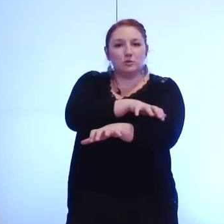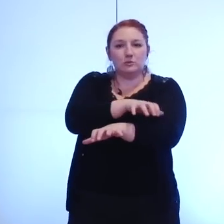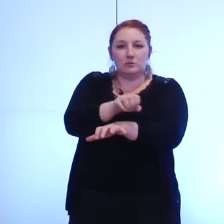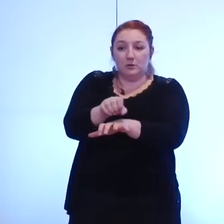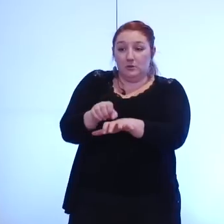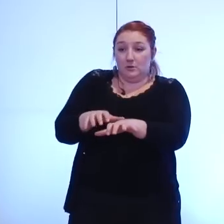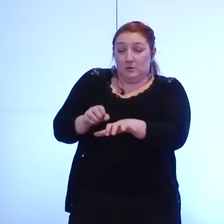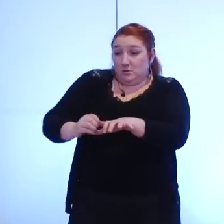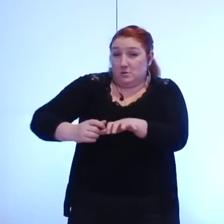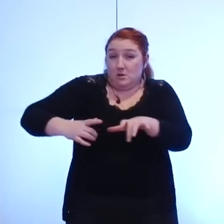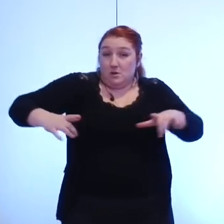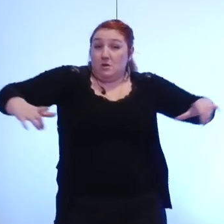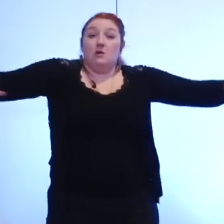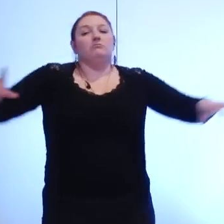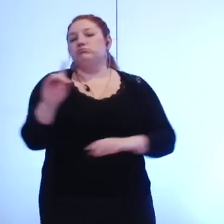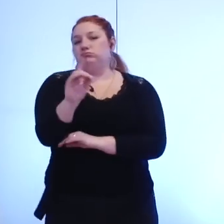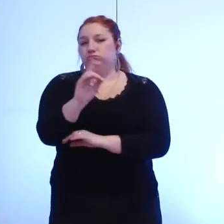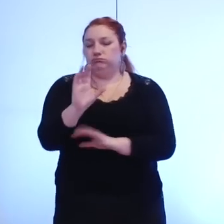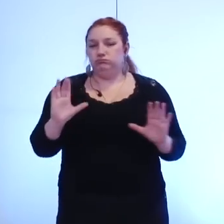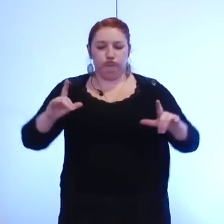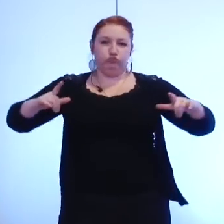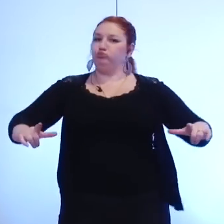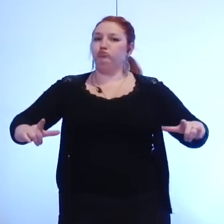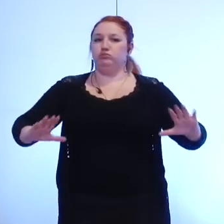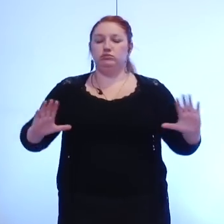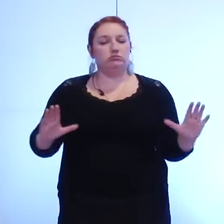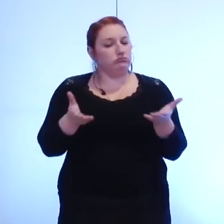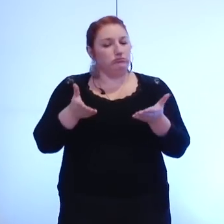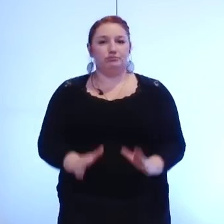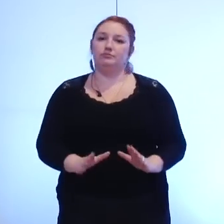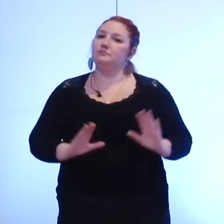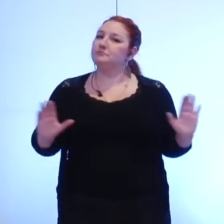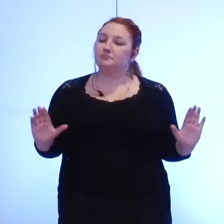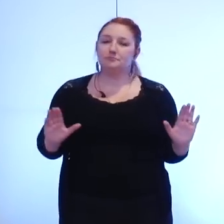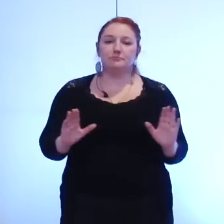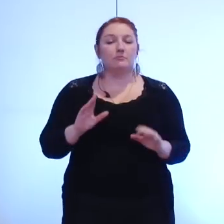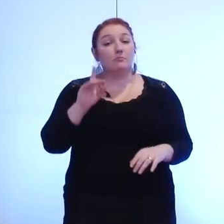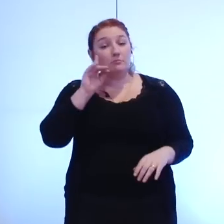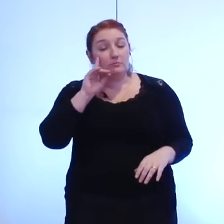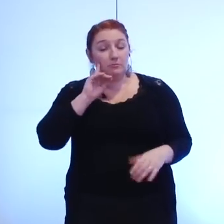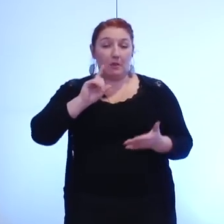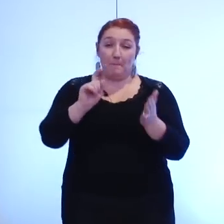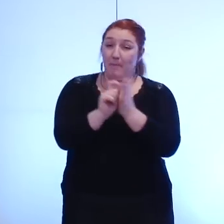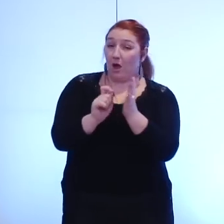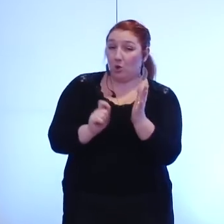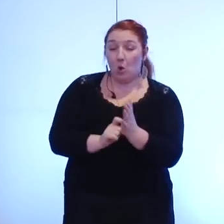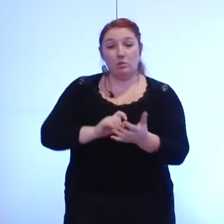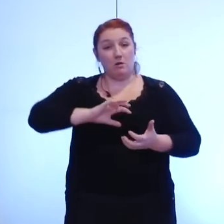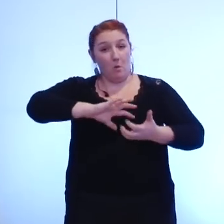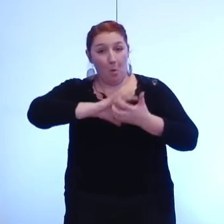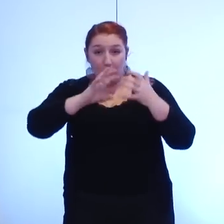le choix a été fait le parti pris a été posé ainsi dans des périodes compliquées où nous avons